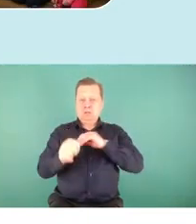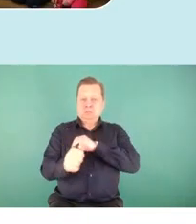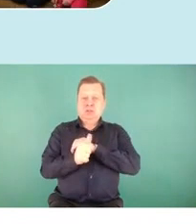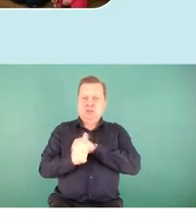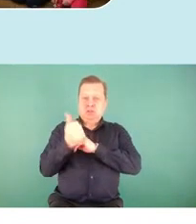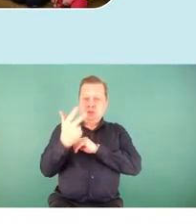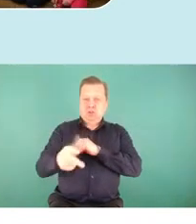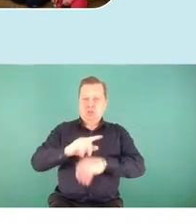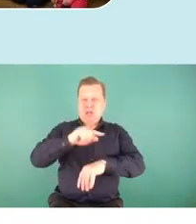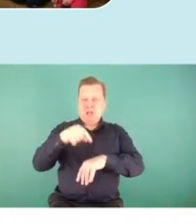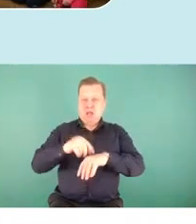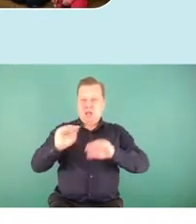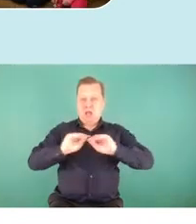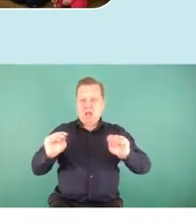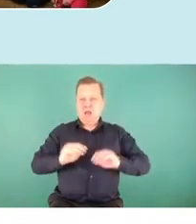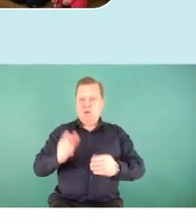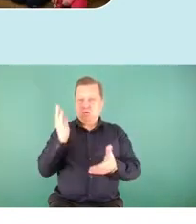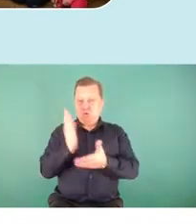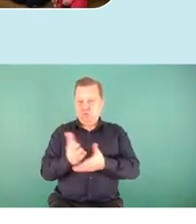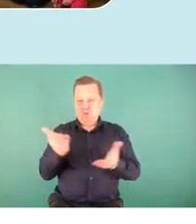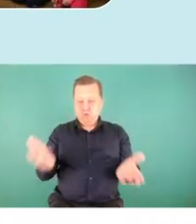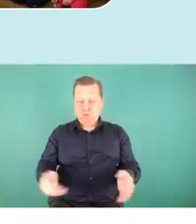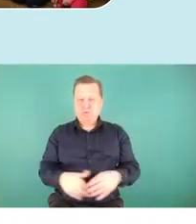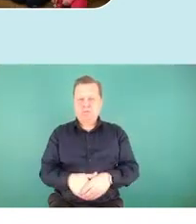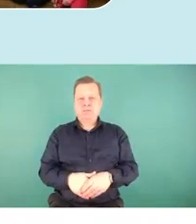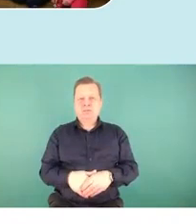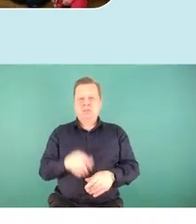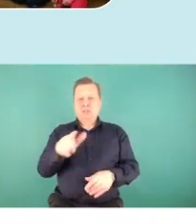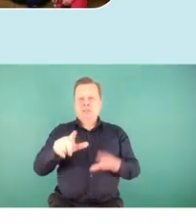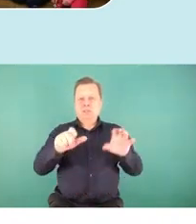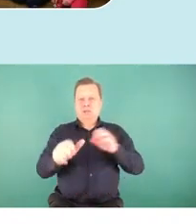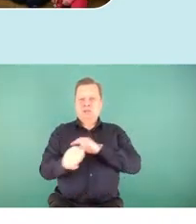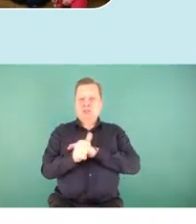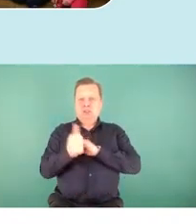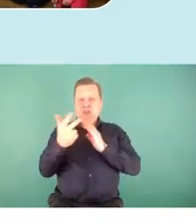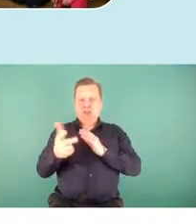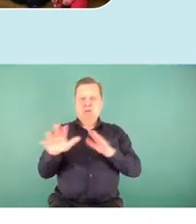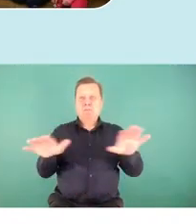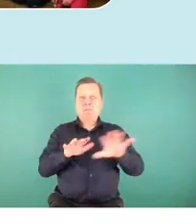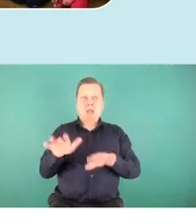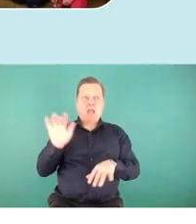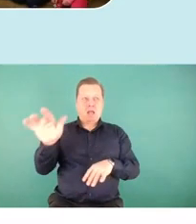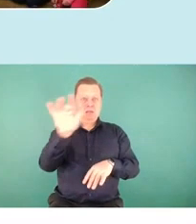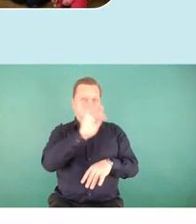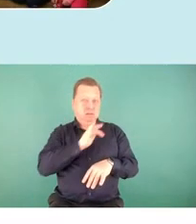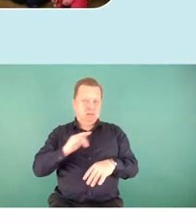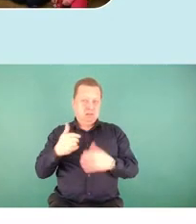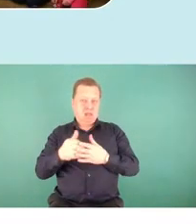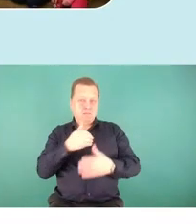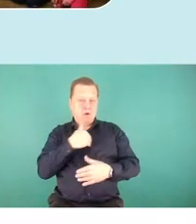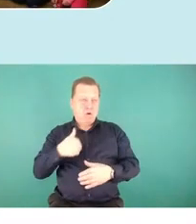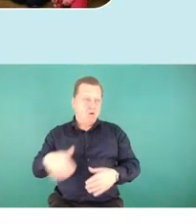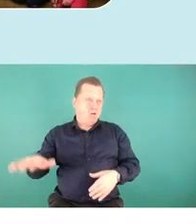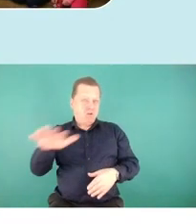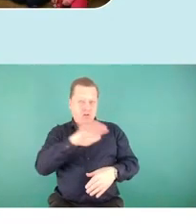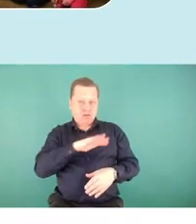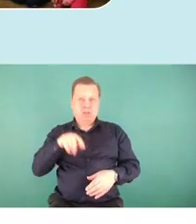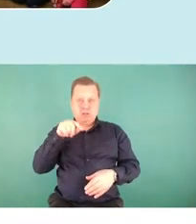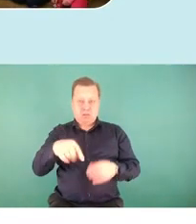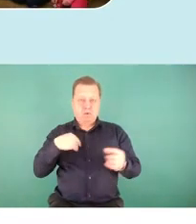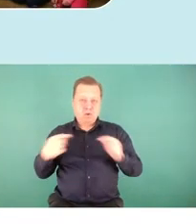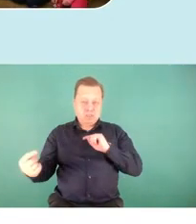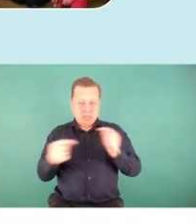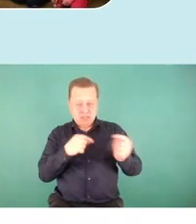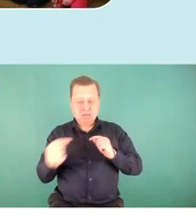lekcje edukacyjne. To 763 miejsca na mapie Polski, w których dyskutowaliśmy, poprzez zabawę